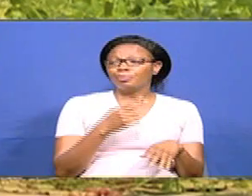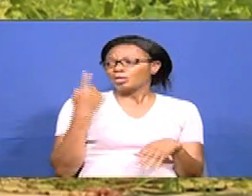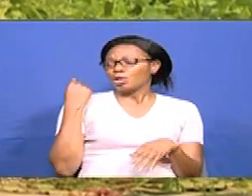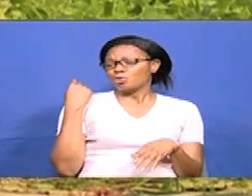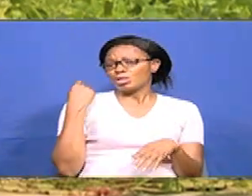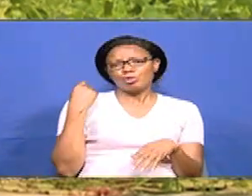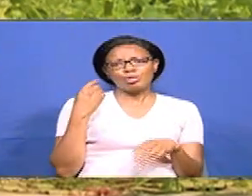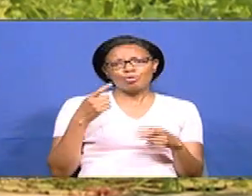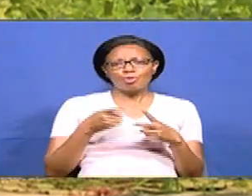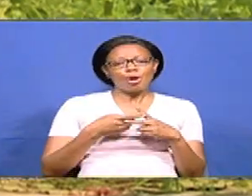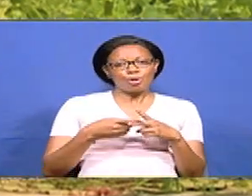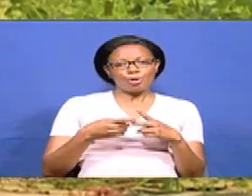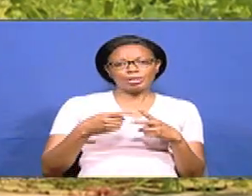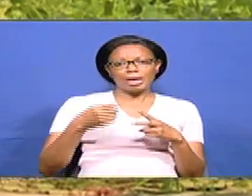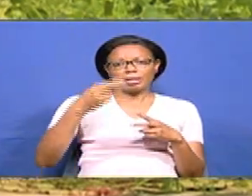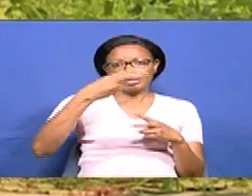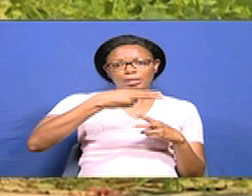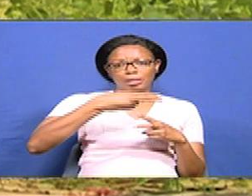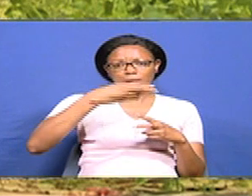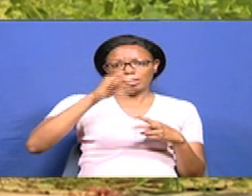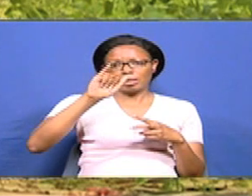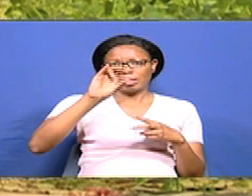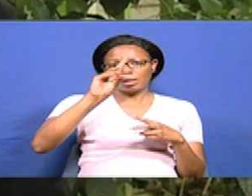tuijuzi lakini amifurahi matokewe yake.